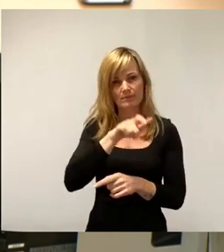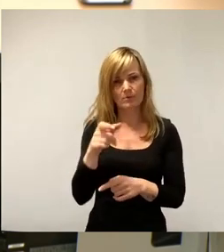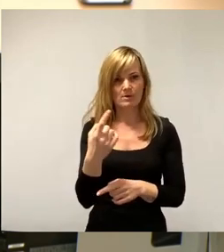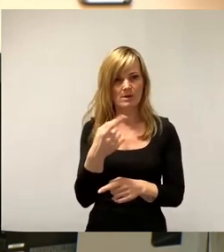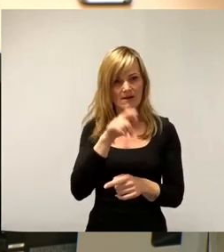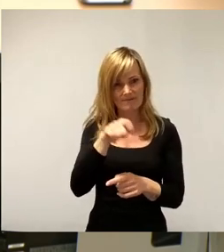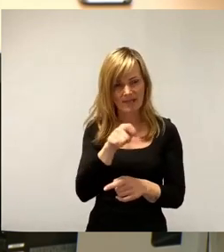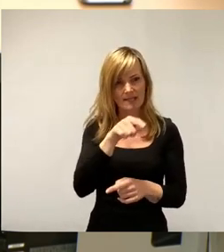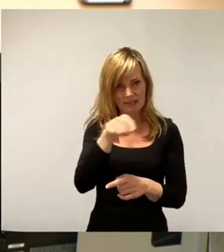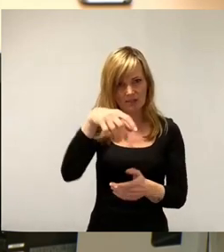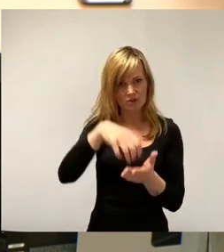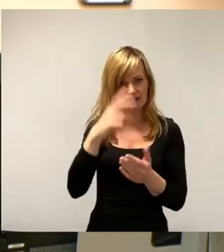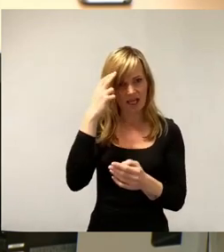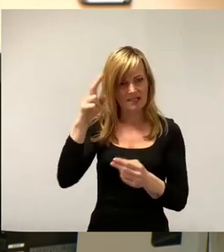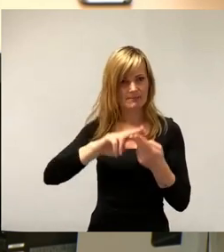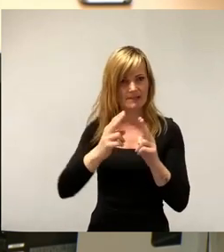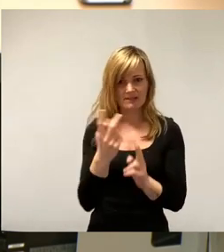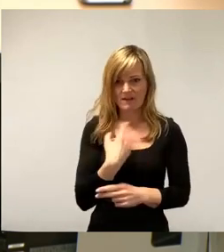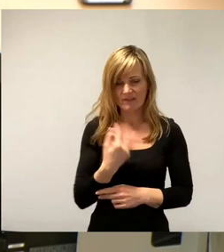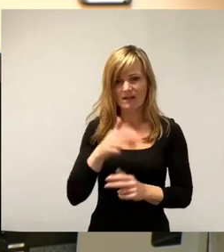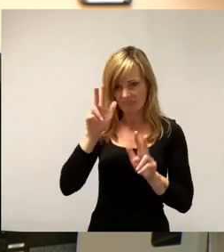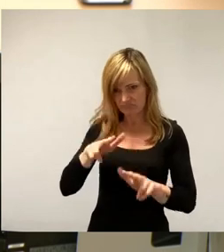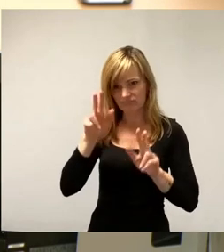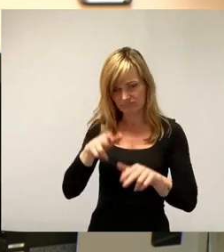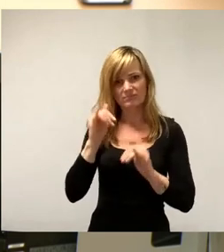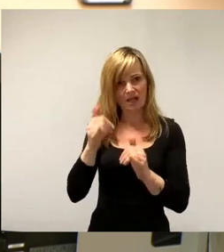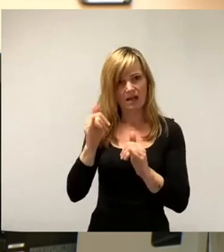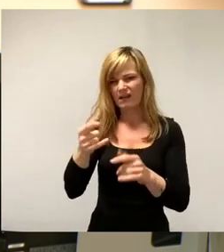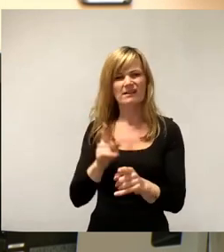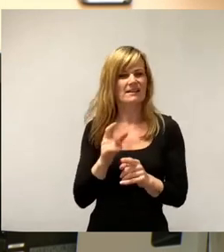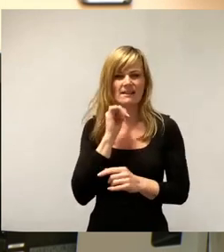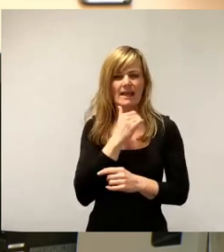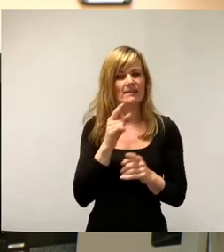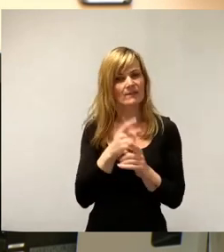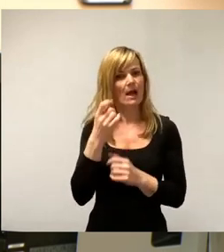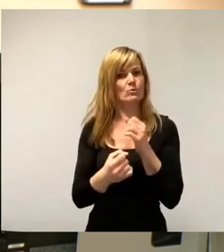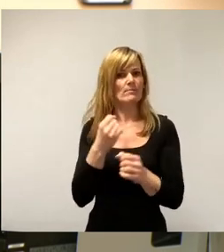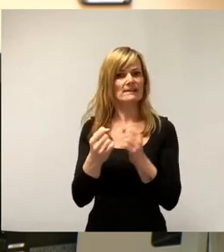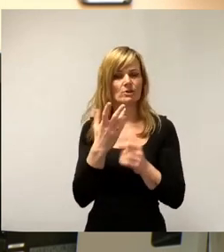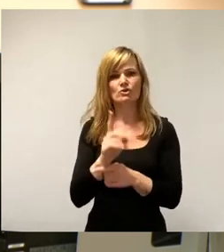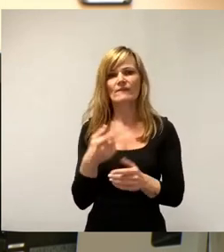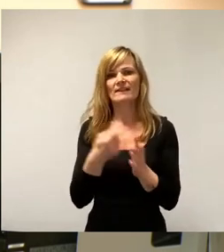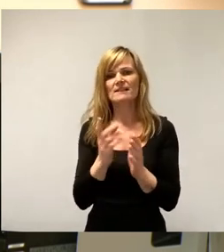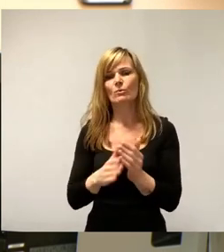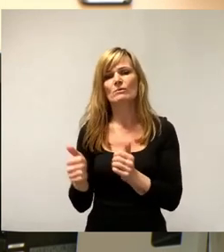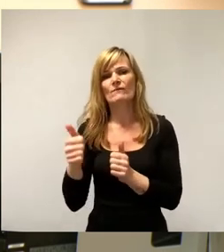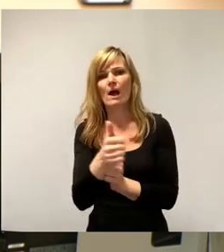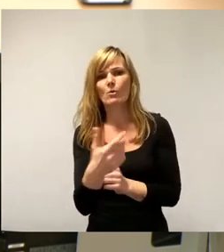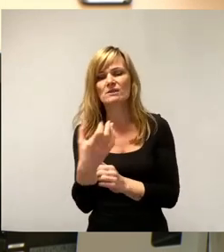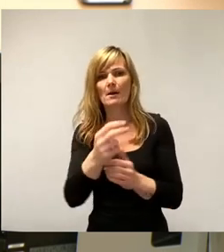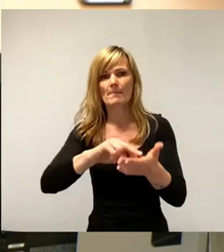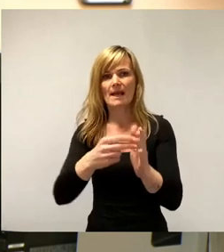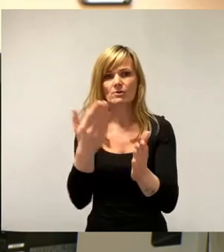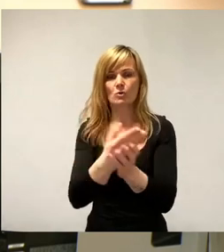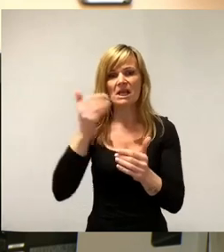zu lassen. Nein, es ist so eine Art Automatismus mit Finanzierungsvorgriffen über die nächsten Dekaden, kann man schon